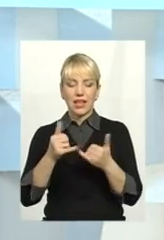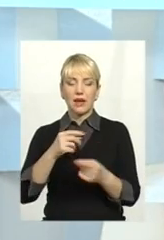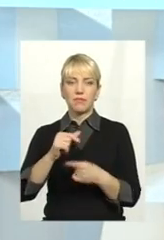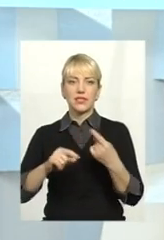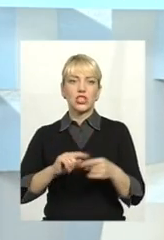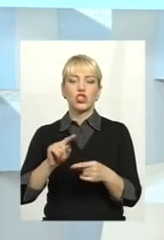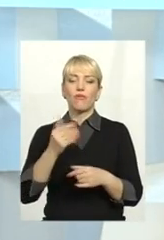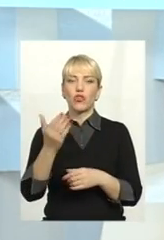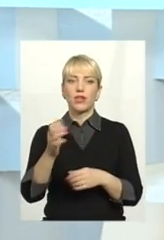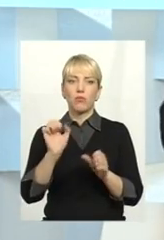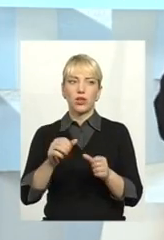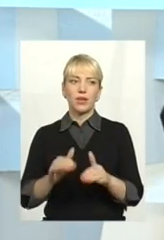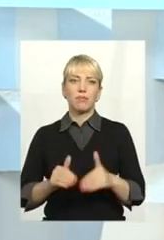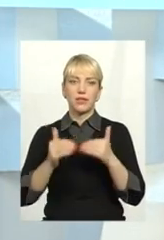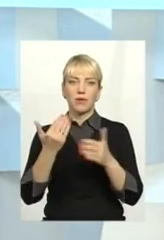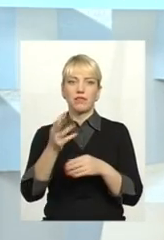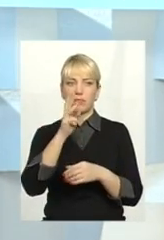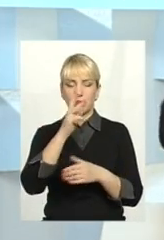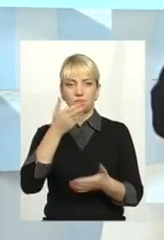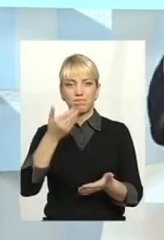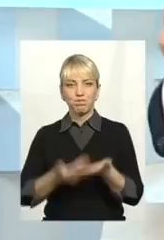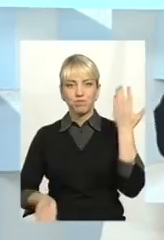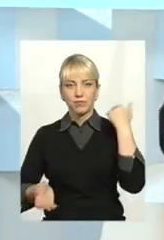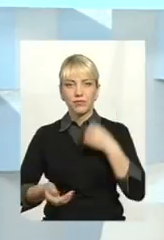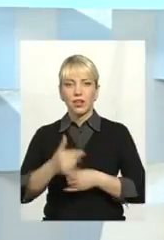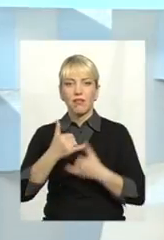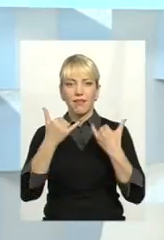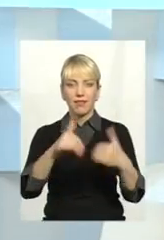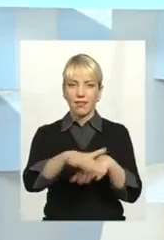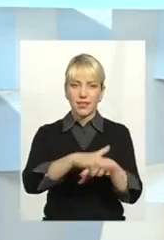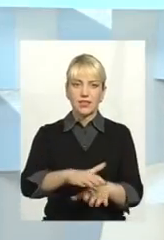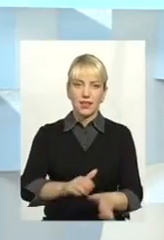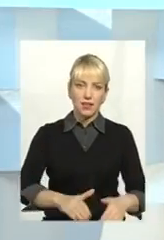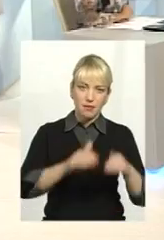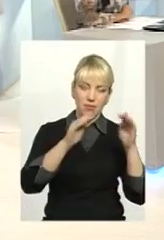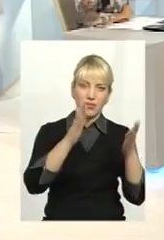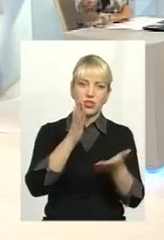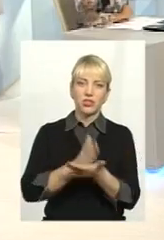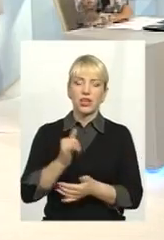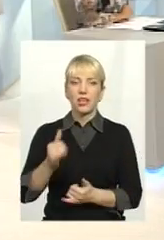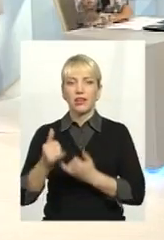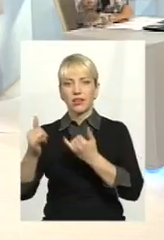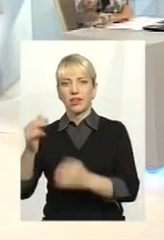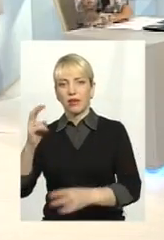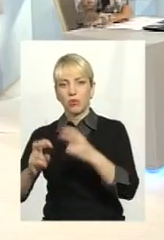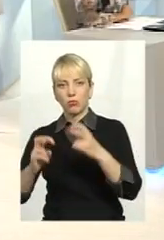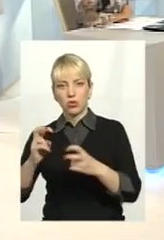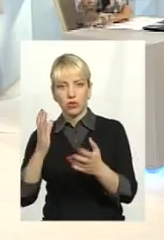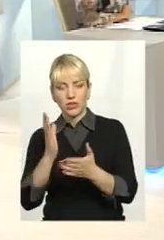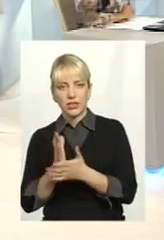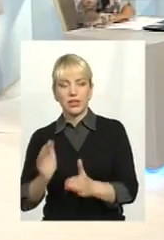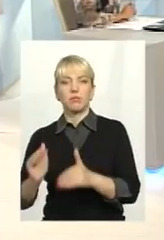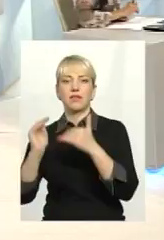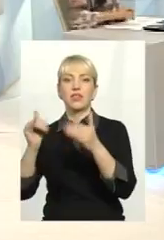могли підіймати вам заробітну платню. І для населення підвищення відбувається, і для промисловості відбувається, для